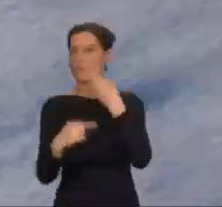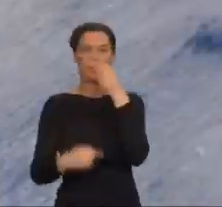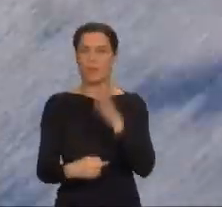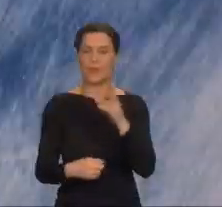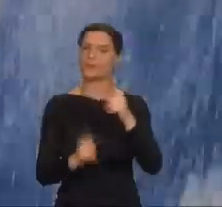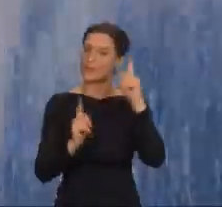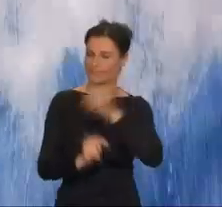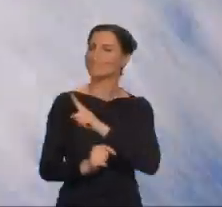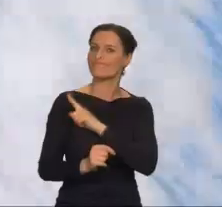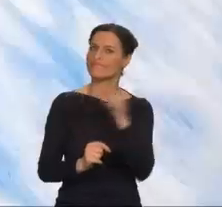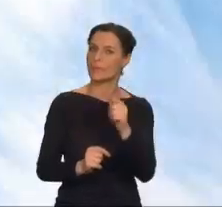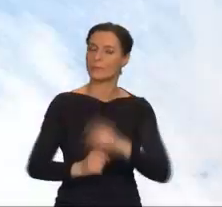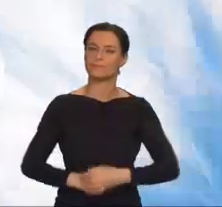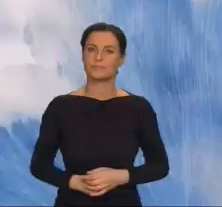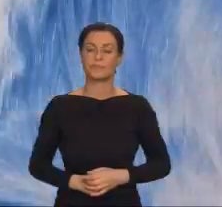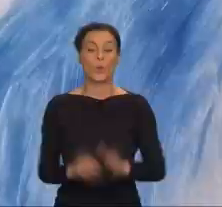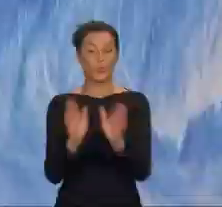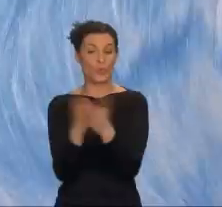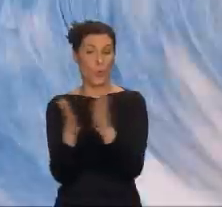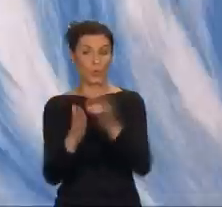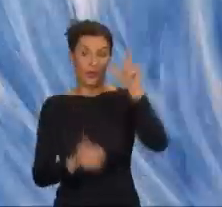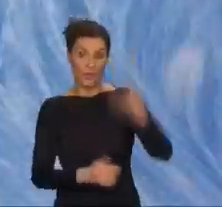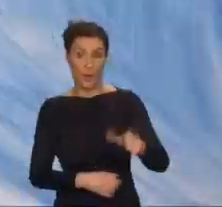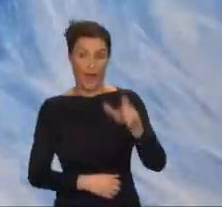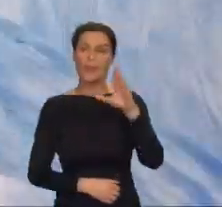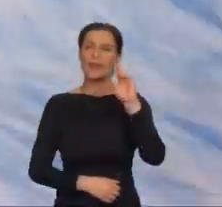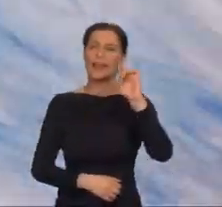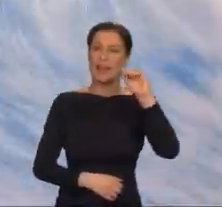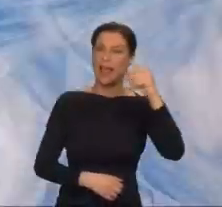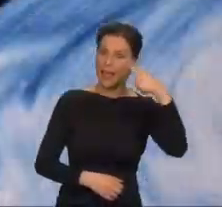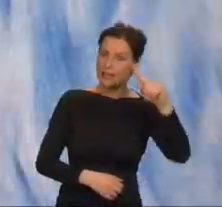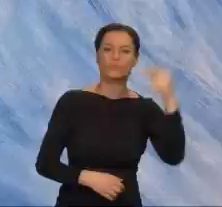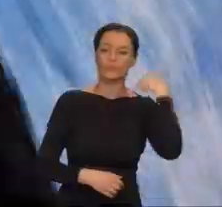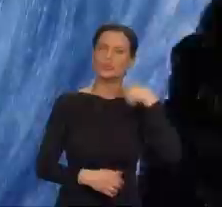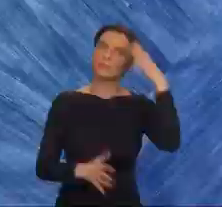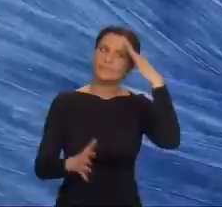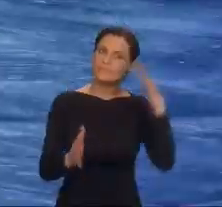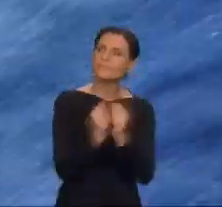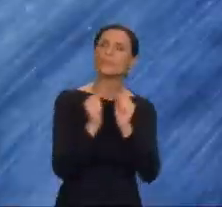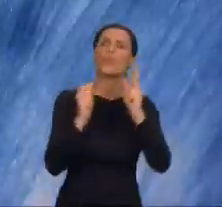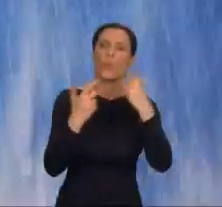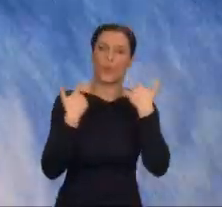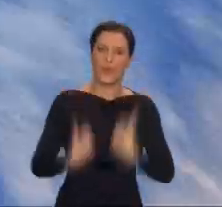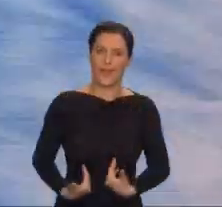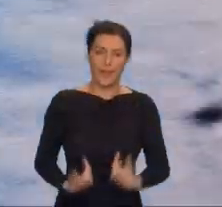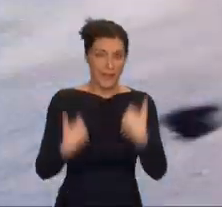W czarnoksiężniku Ged musi odkryć, kim jest. A jest dzieckiem ze wspaniałym darem.